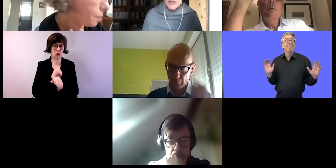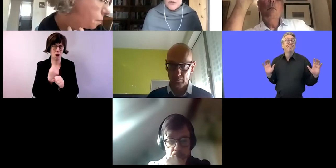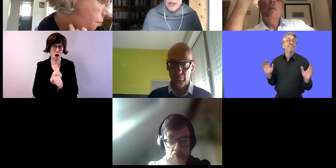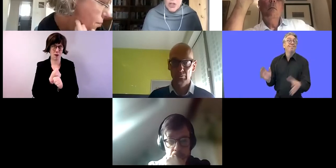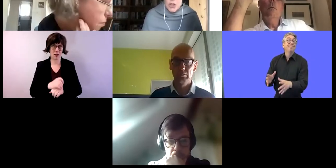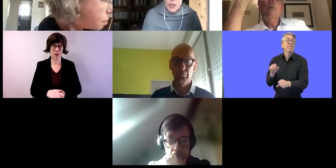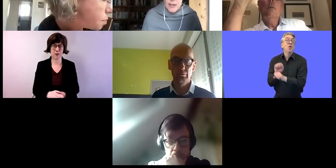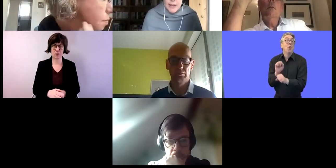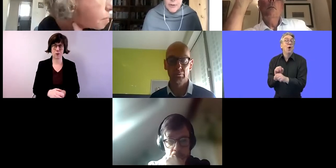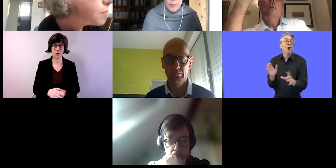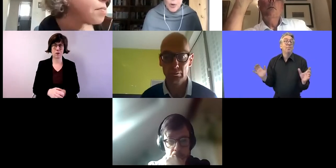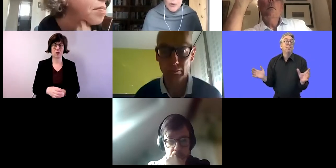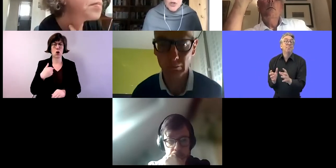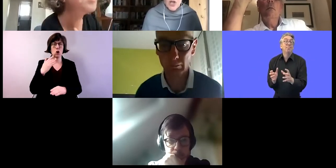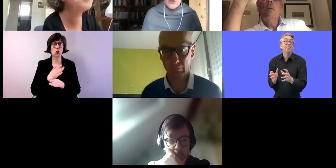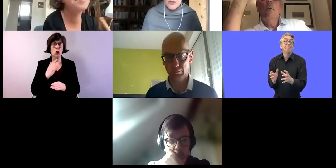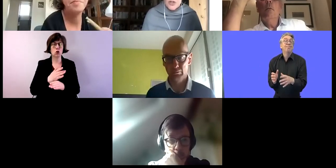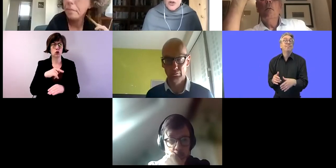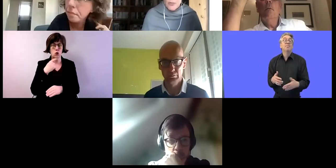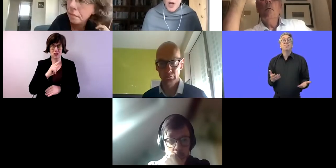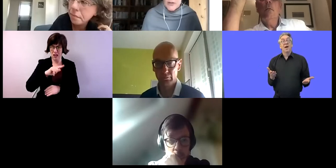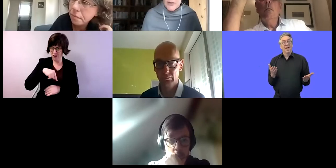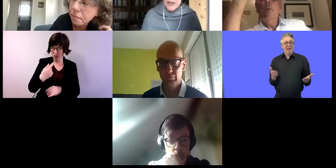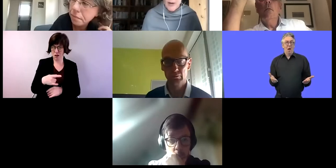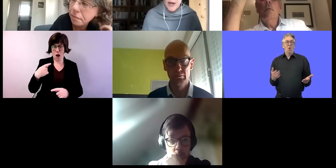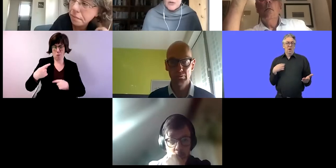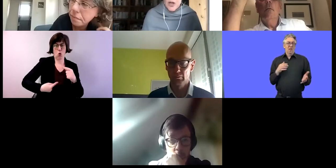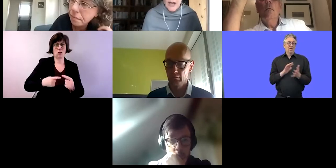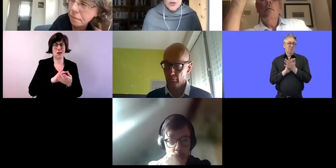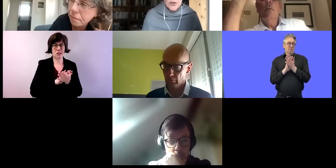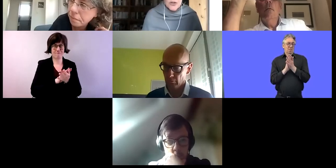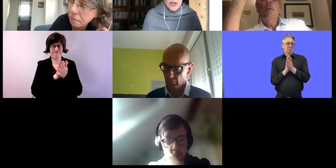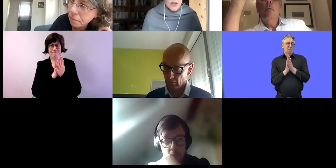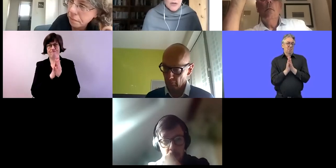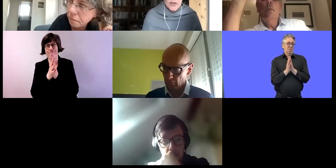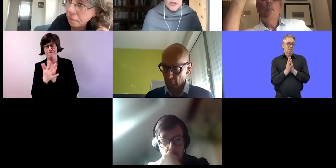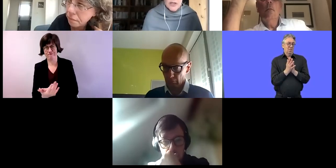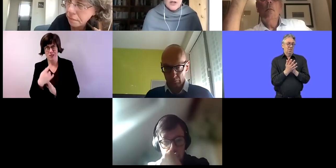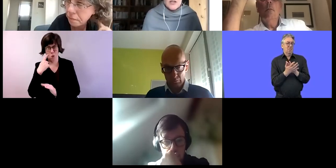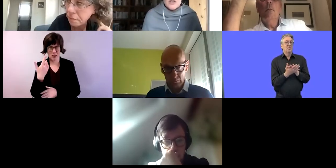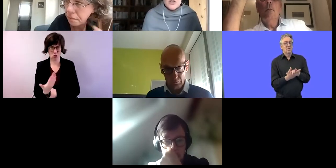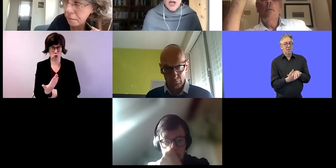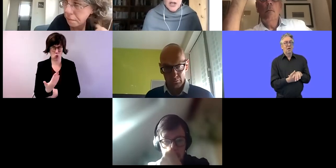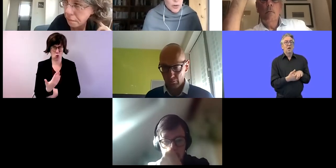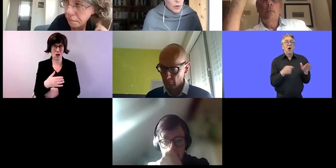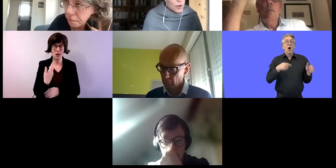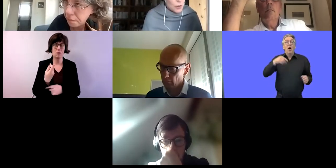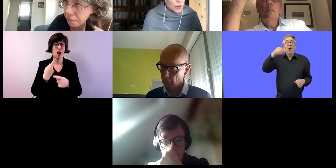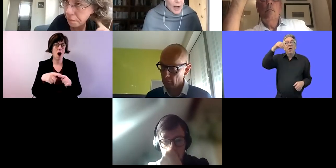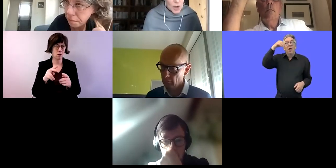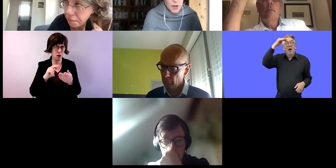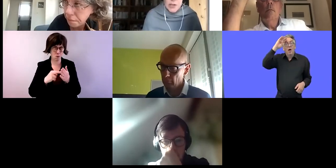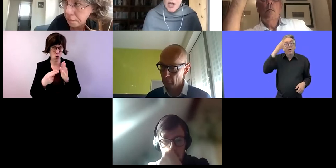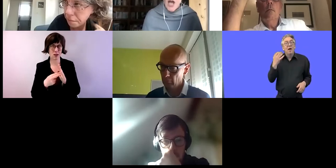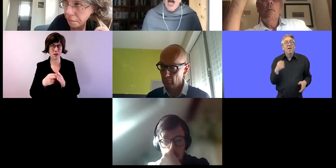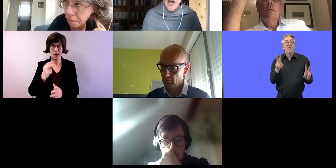gesagt, wir befinden uns hier in einem Prozess des Übergangs im Augenblick. Es gibt eine weitere Politik noch bei uns zu